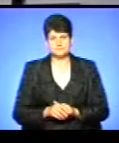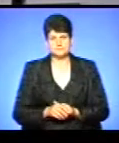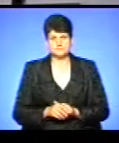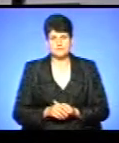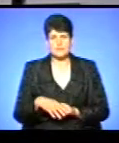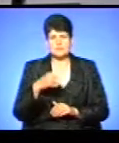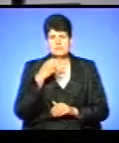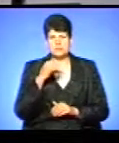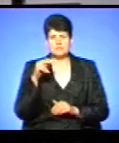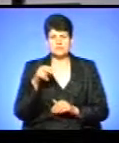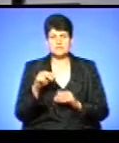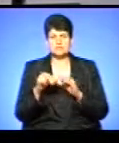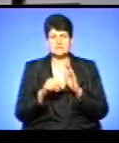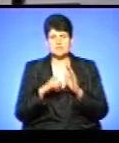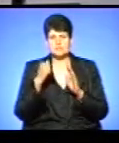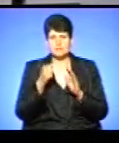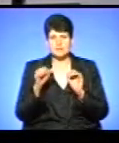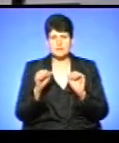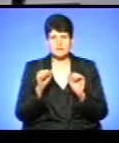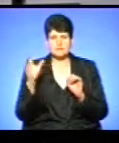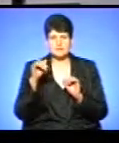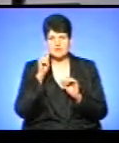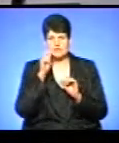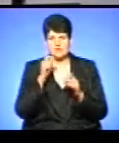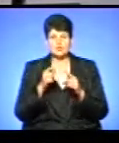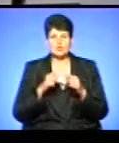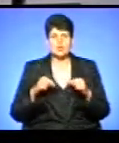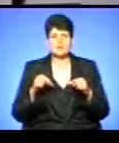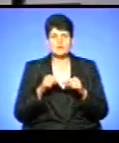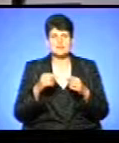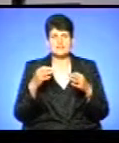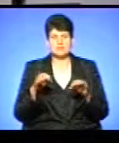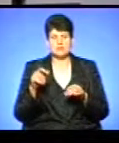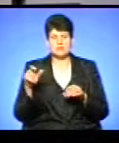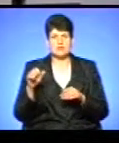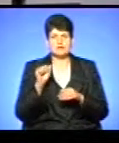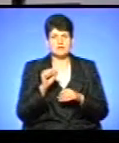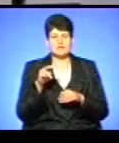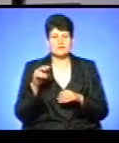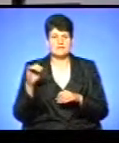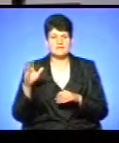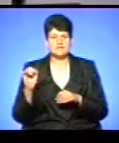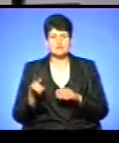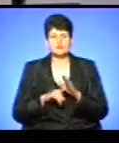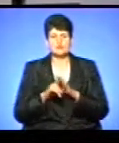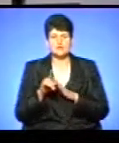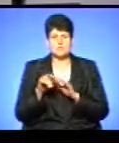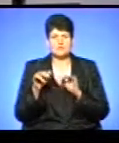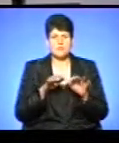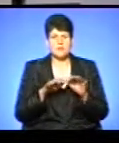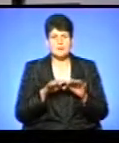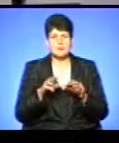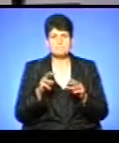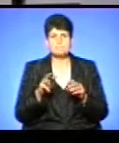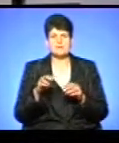Зазначу, у 2016 році керівник всеукраїнської організації «Вільні люди» Андрій Левус розпочав кампанію «Медведчук під